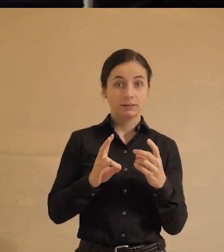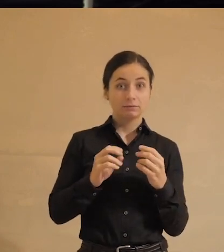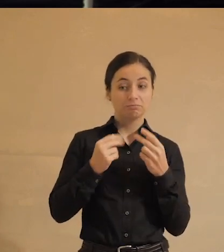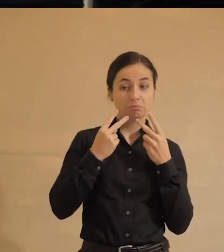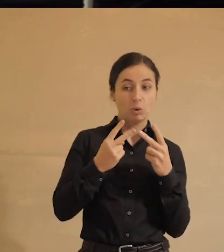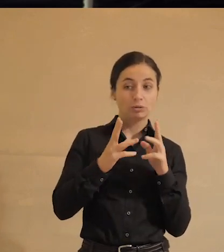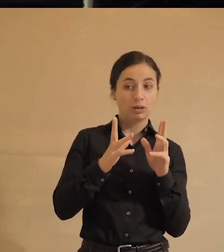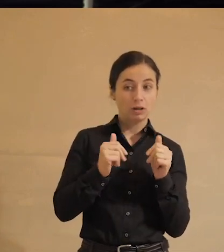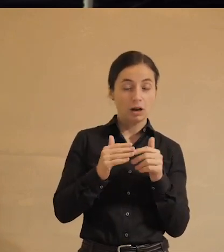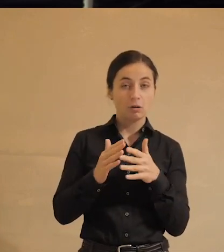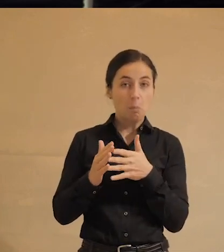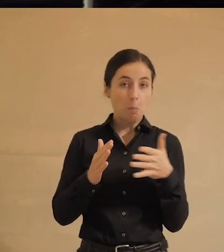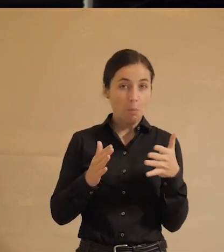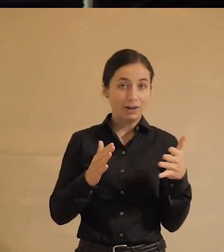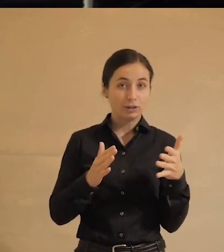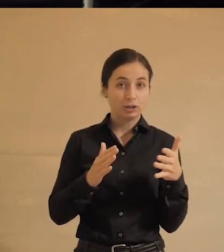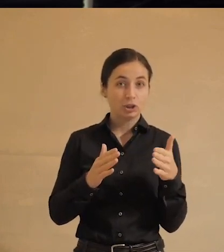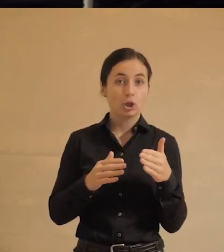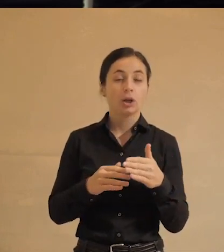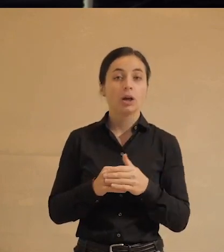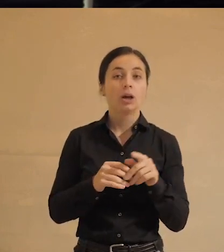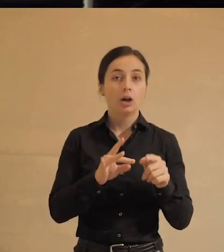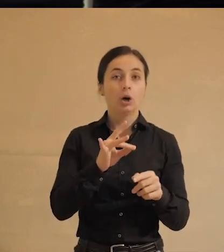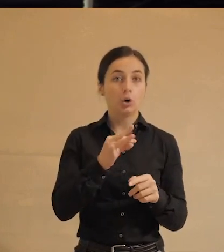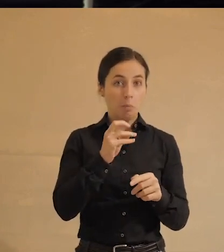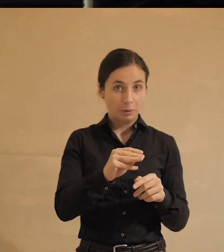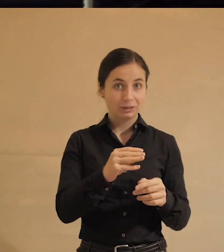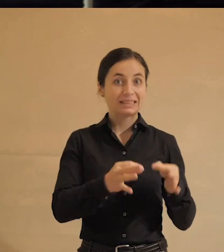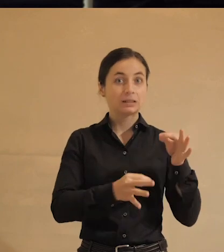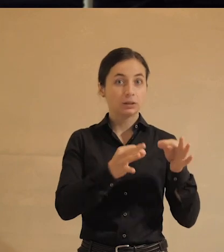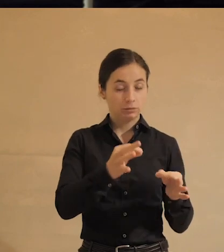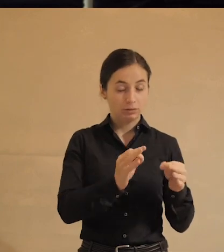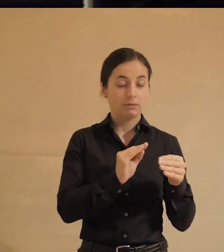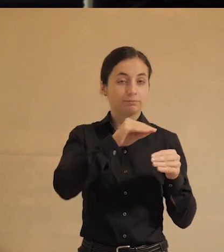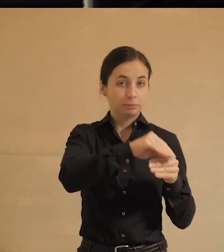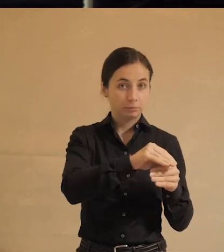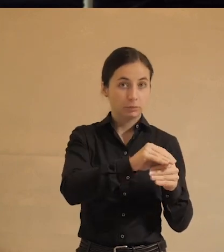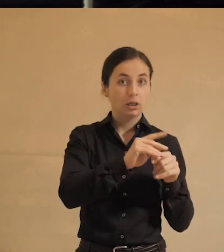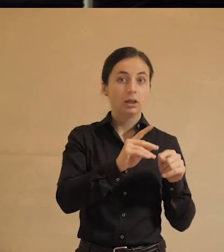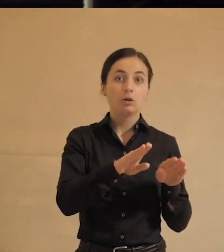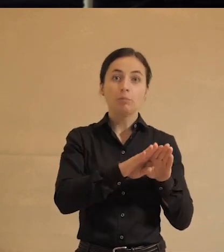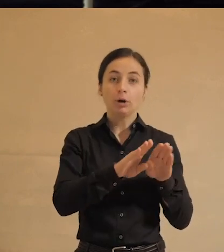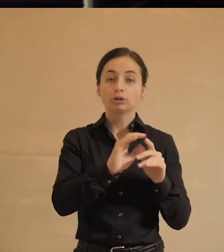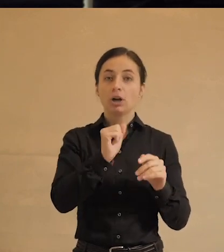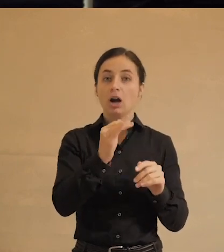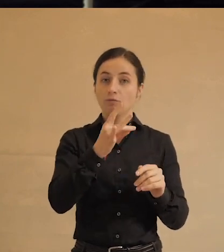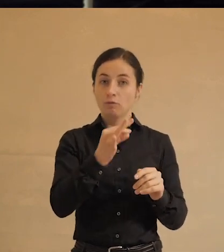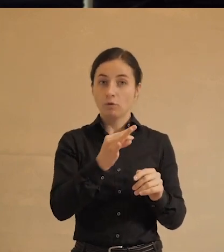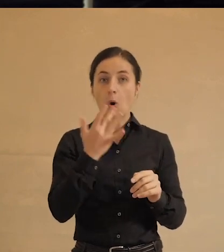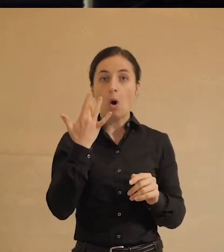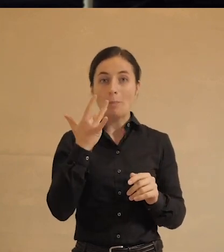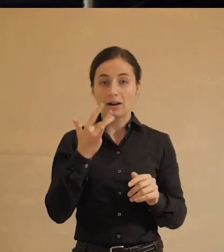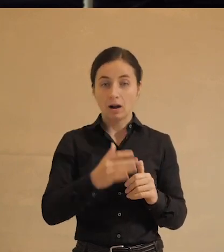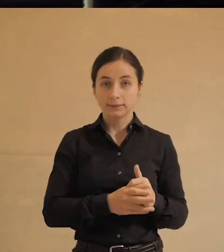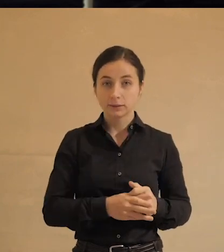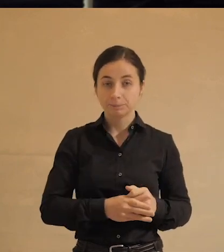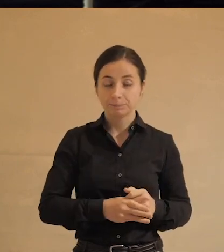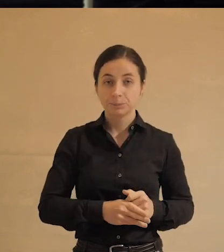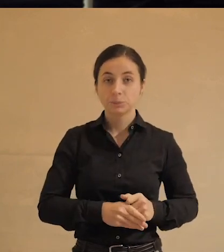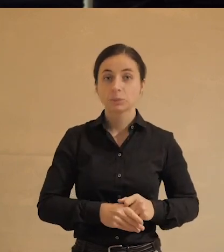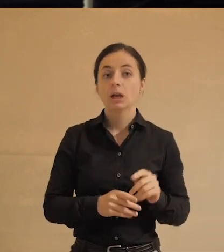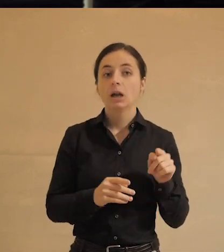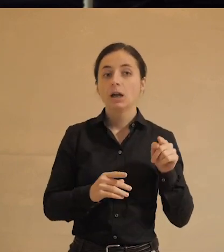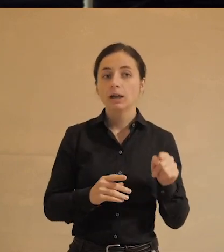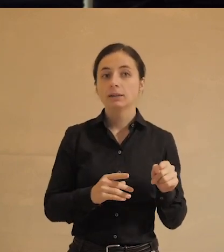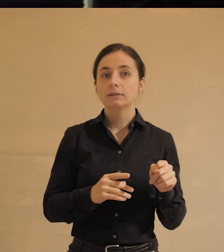выглядят большими сторонниками роботизации суда и очень похожи на афроамериканцев в этом отношении. Это